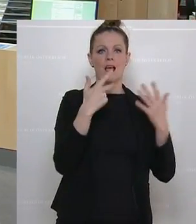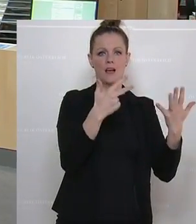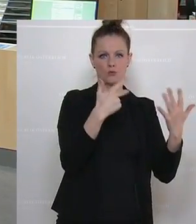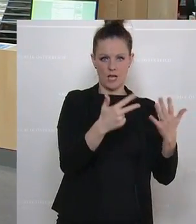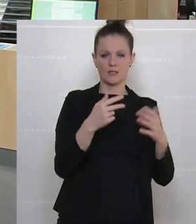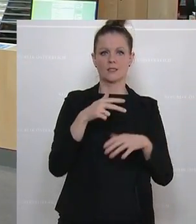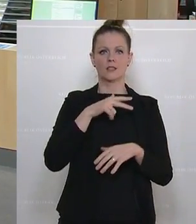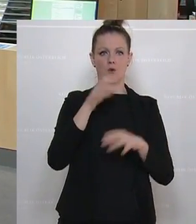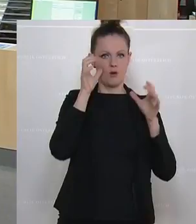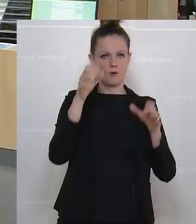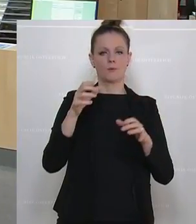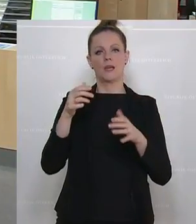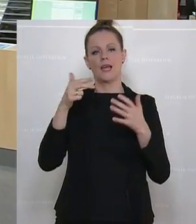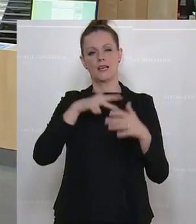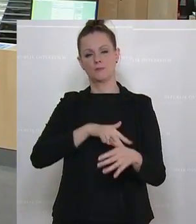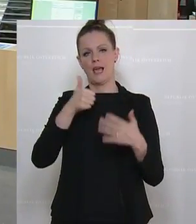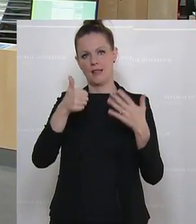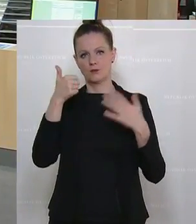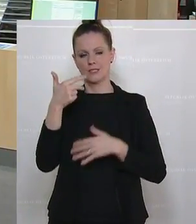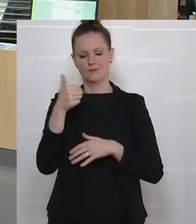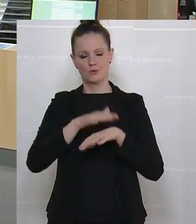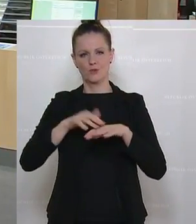Herr von der SPÖ auftreten.